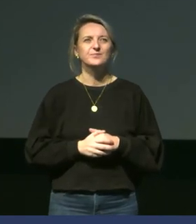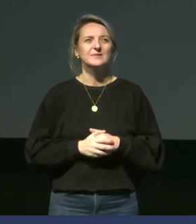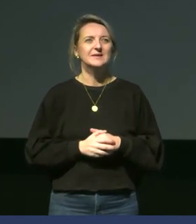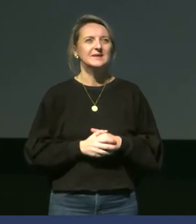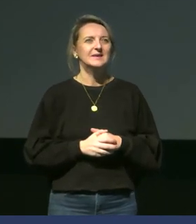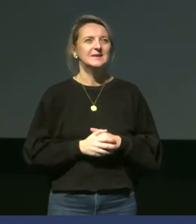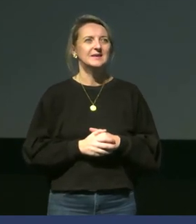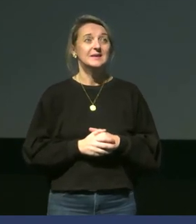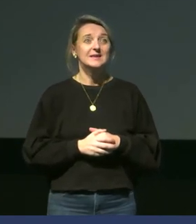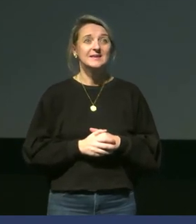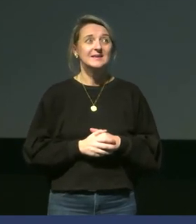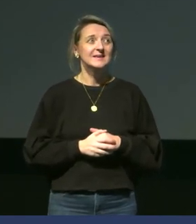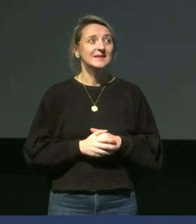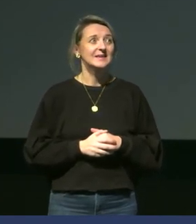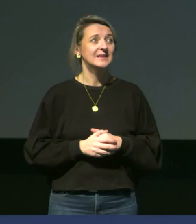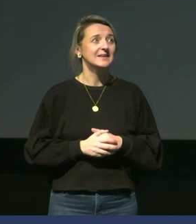Merci.